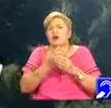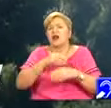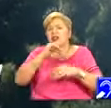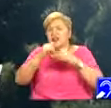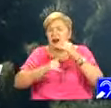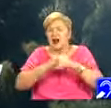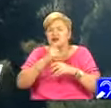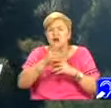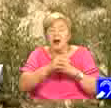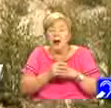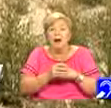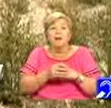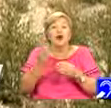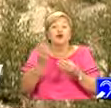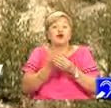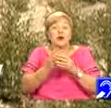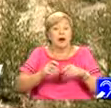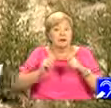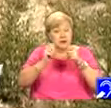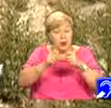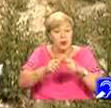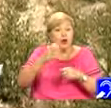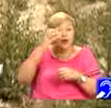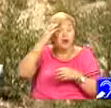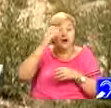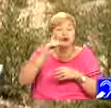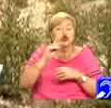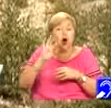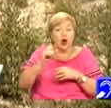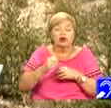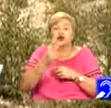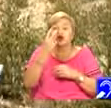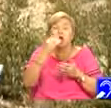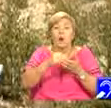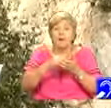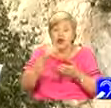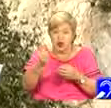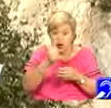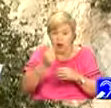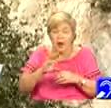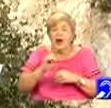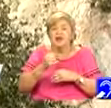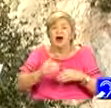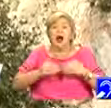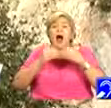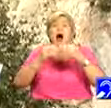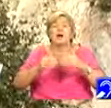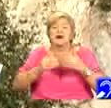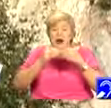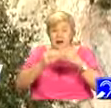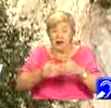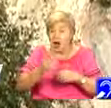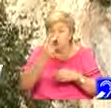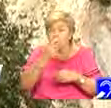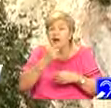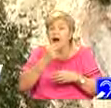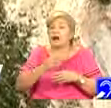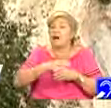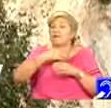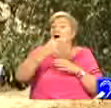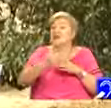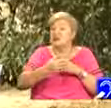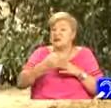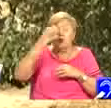Patrimoniul UNESCO a fost înaintat de guvernul Cioloș în 2016, dar a rămânat 2 ani mai târziu la solicitarea guvernului